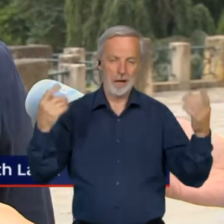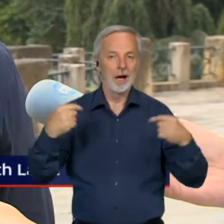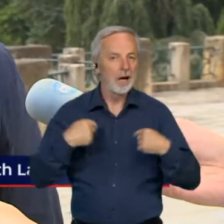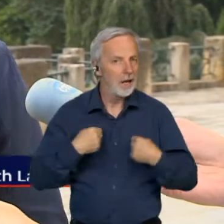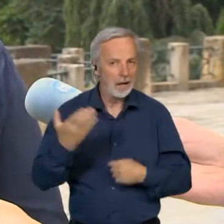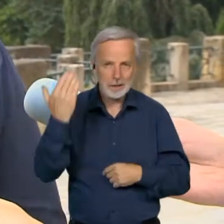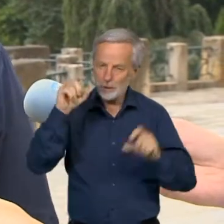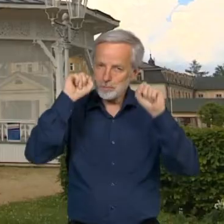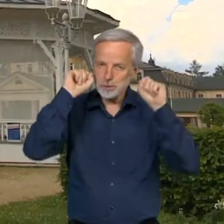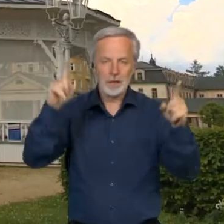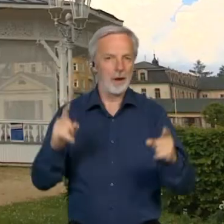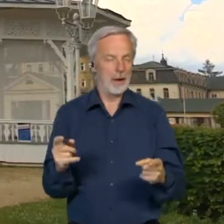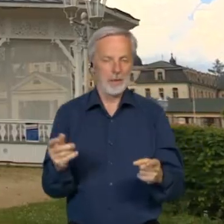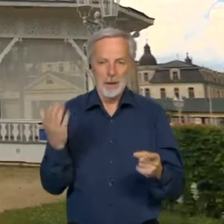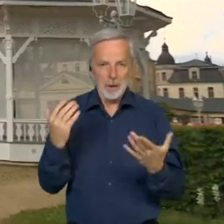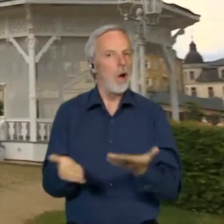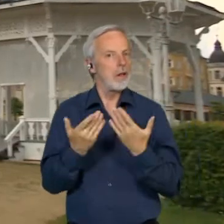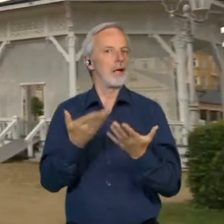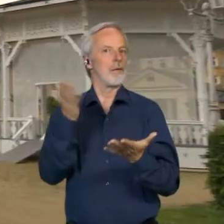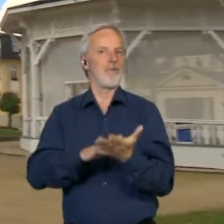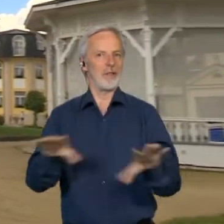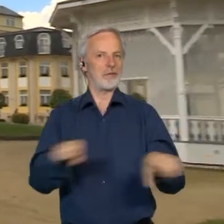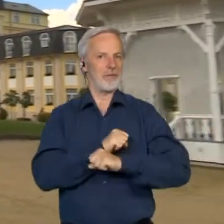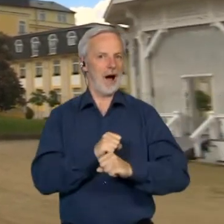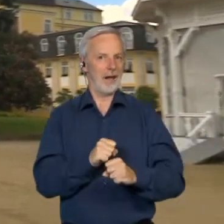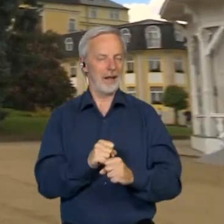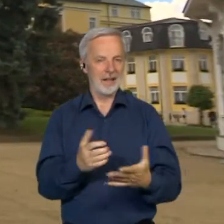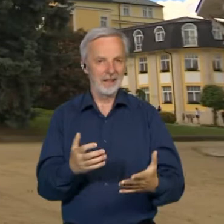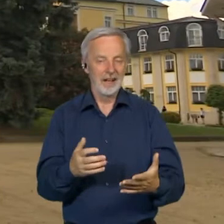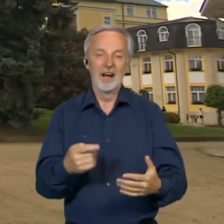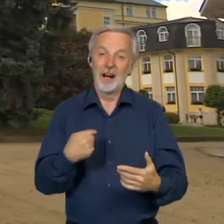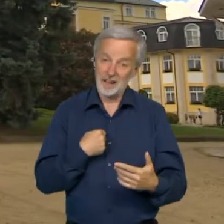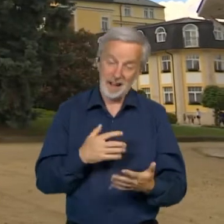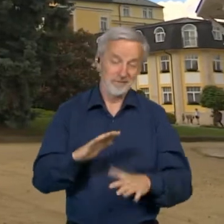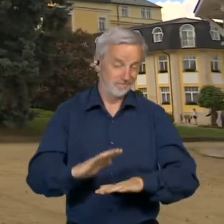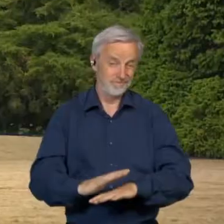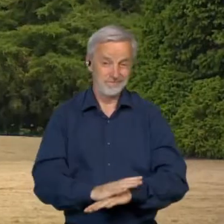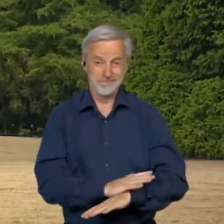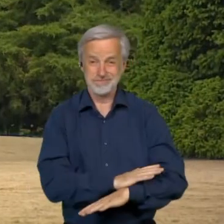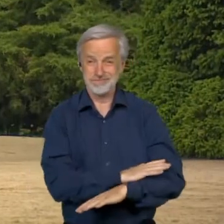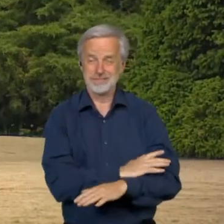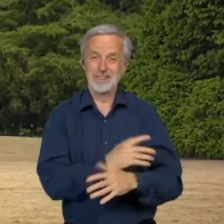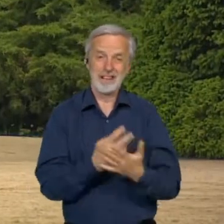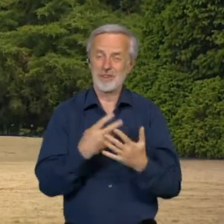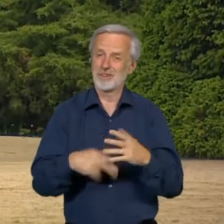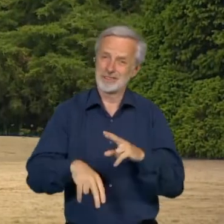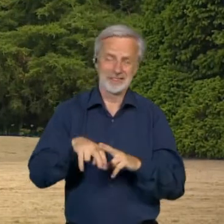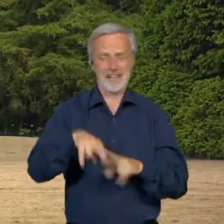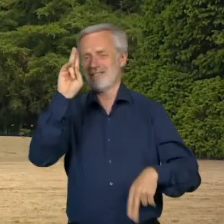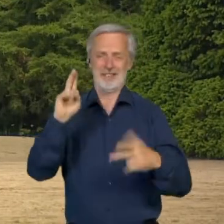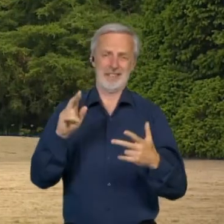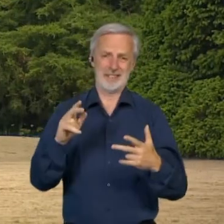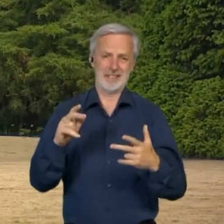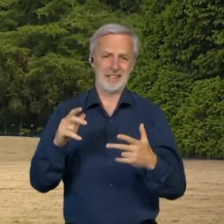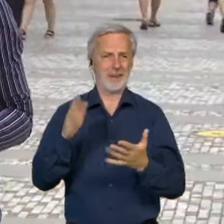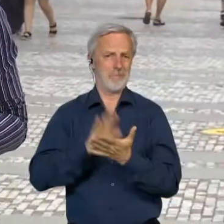překvapen, lehce. V podstatě jsme prošli. Beru to jako opravdu takový nejvíc, co jsme mohli obdržet